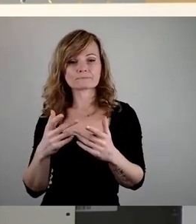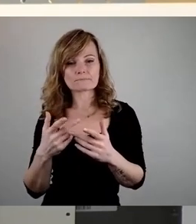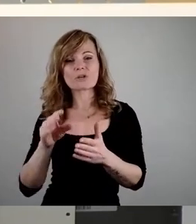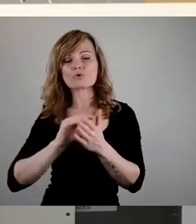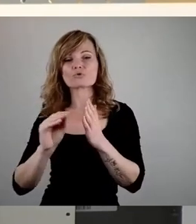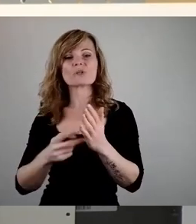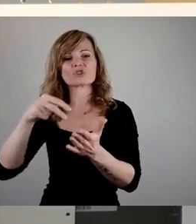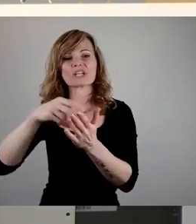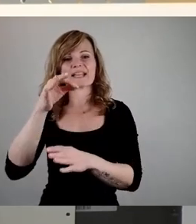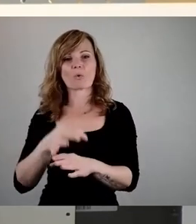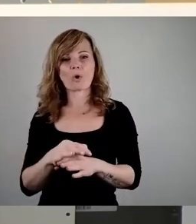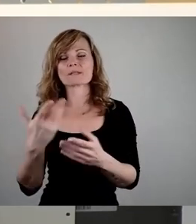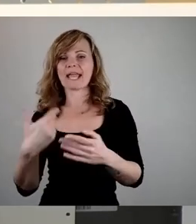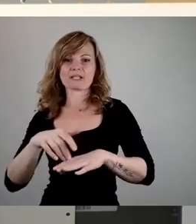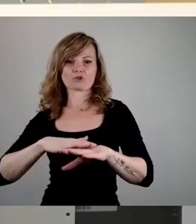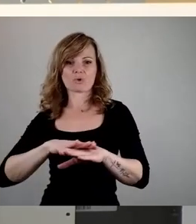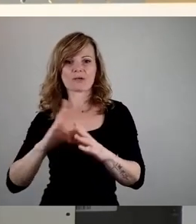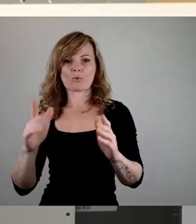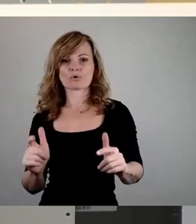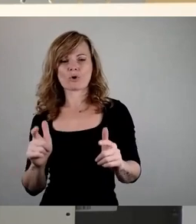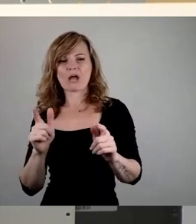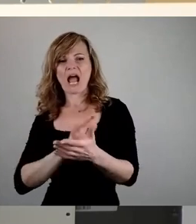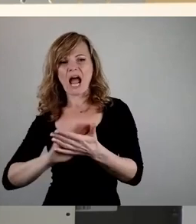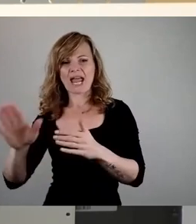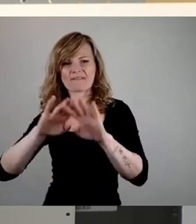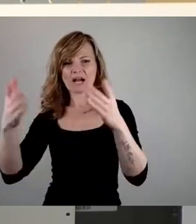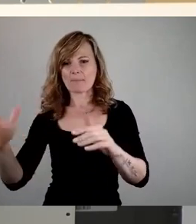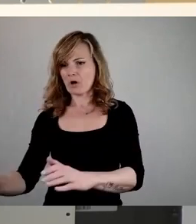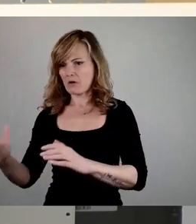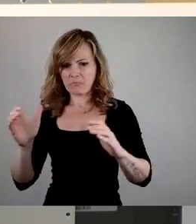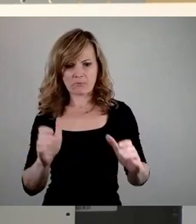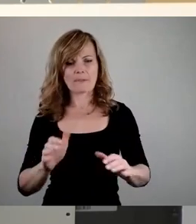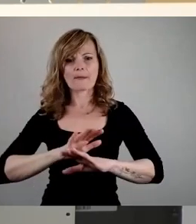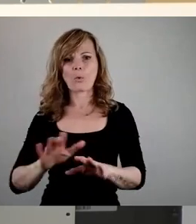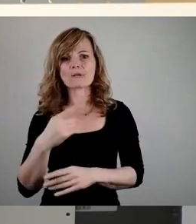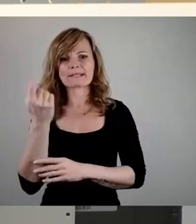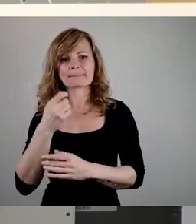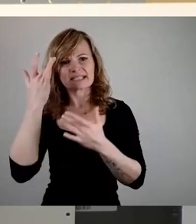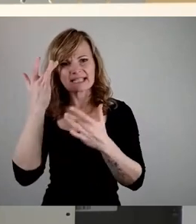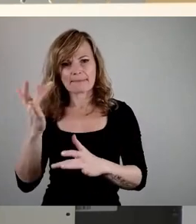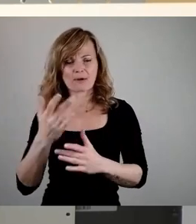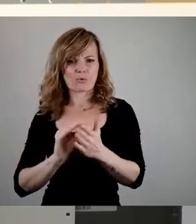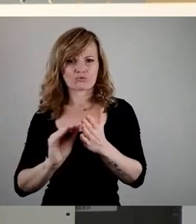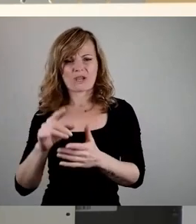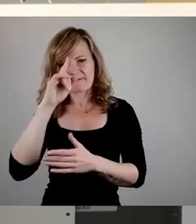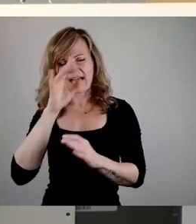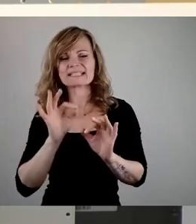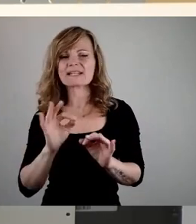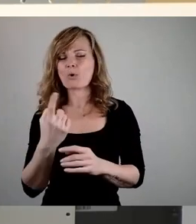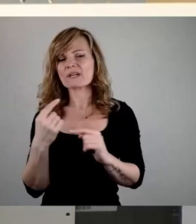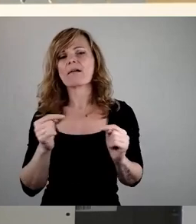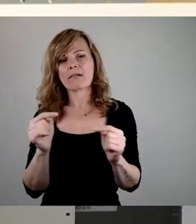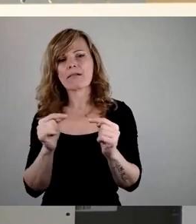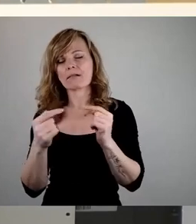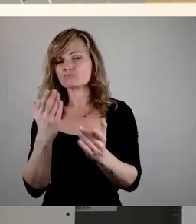Entschuldigung, den schieben Sie einfach nur vor. Dieses Gebäude hat keine Betriebsgenehmigung als Schule. Sie wissen doch, wir diskutieren es immer wieder im